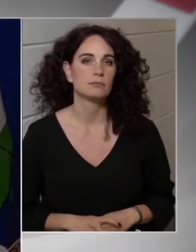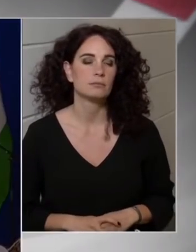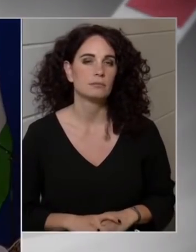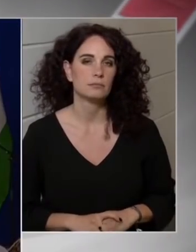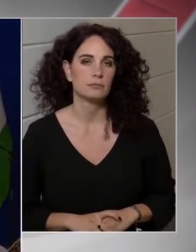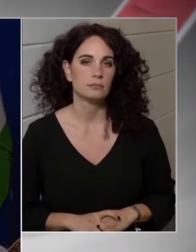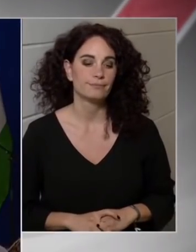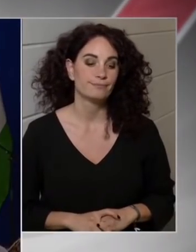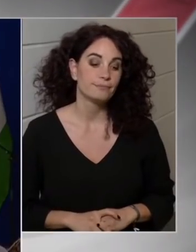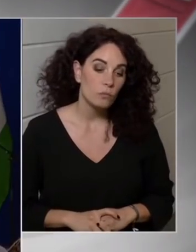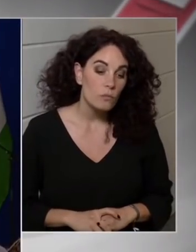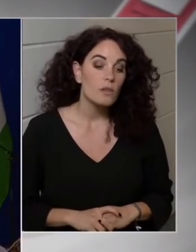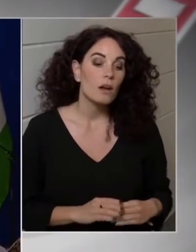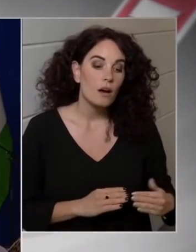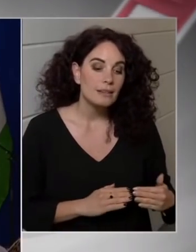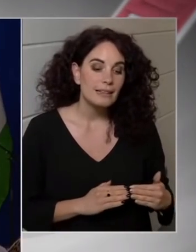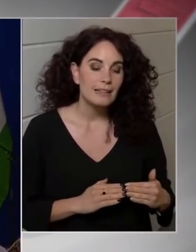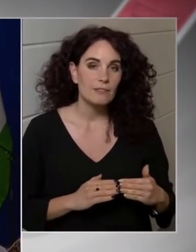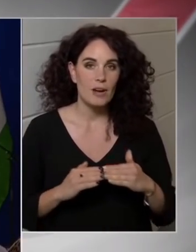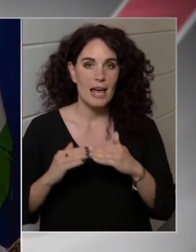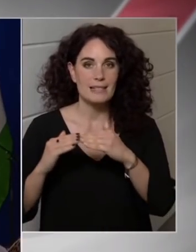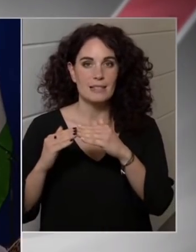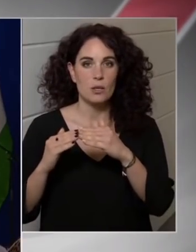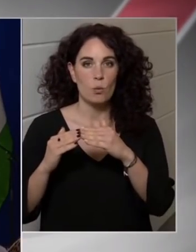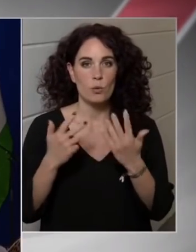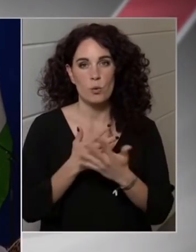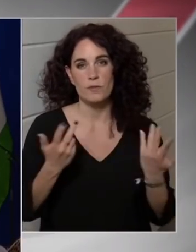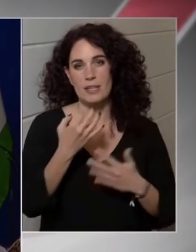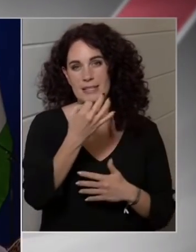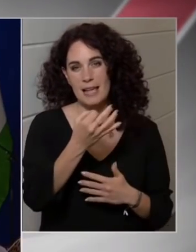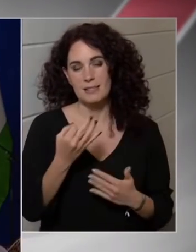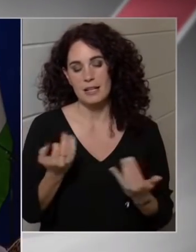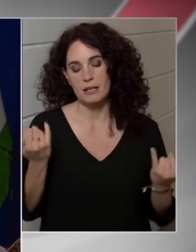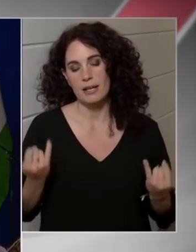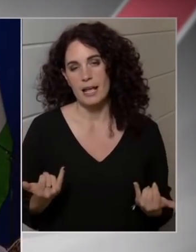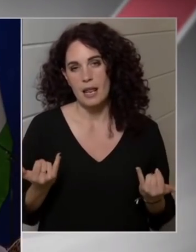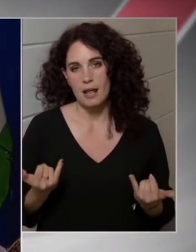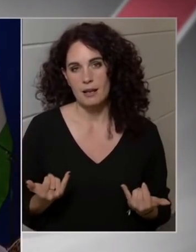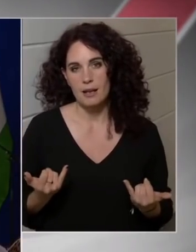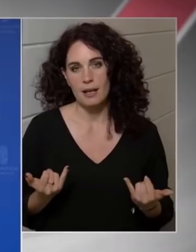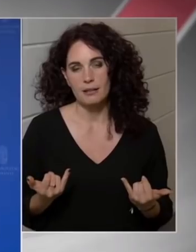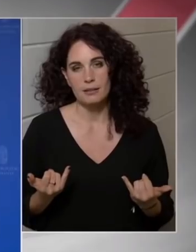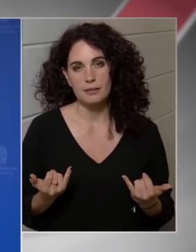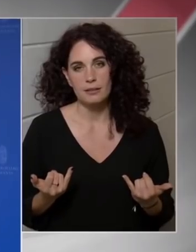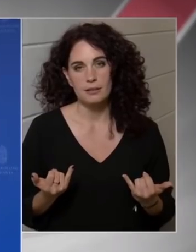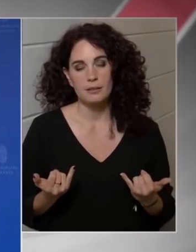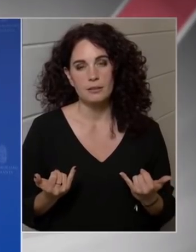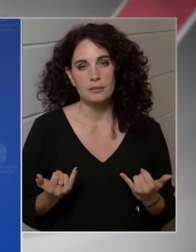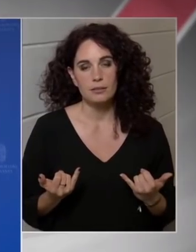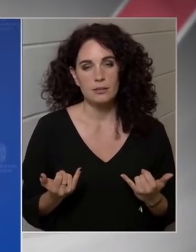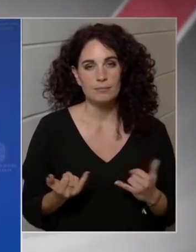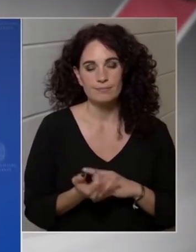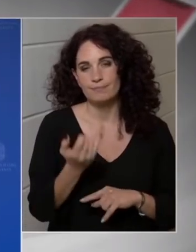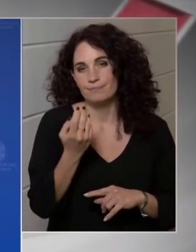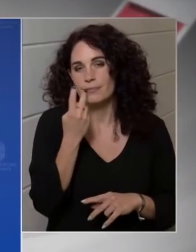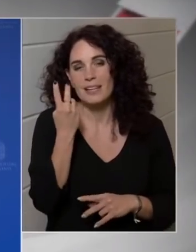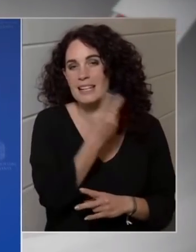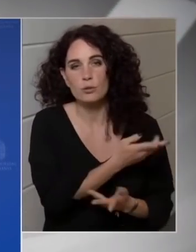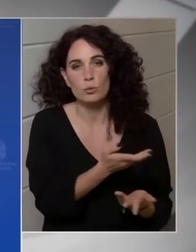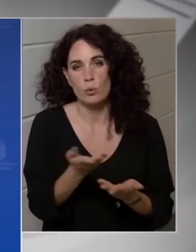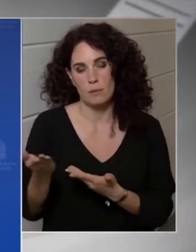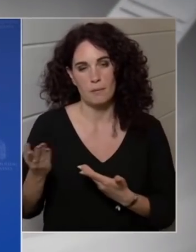Az infláció 80 százaléka a jelen pillanatban globális eredetű. Szerintem nézzünk csak körbe,